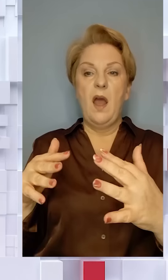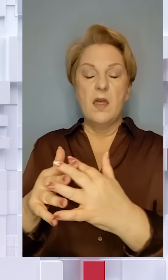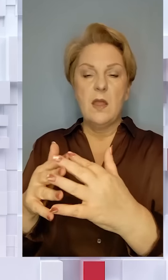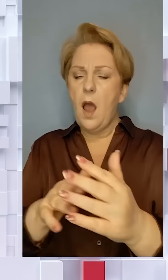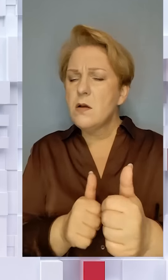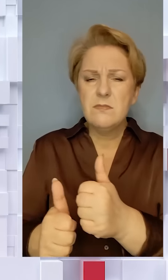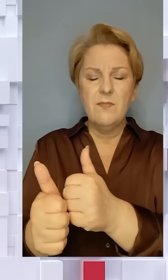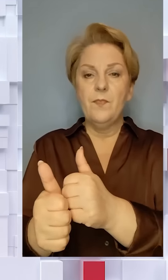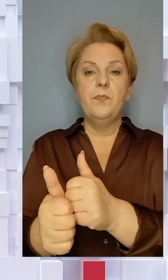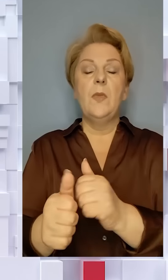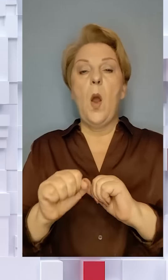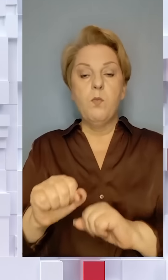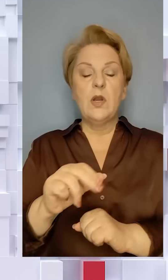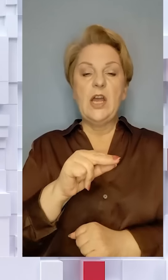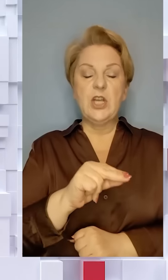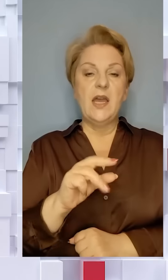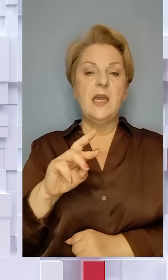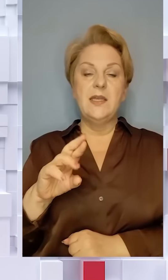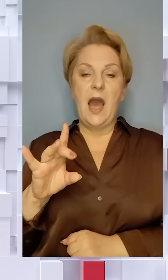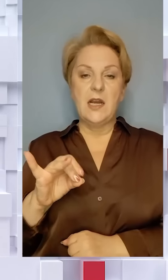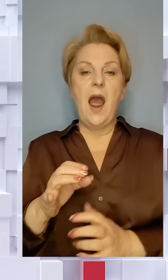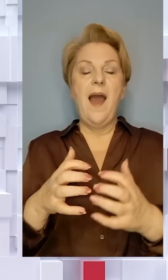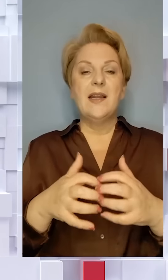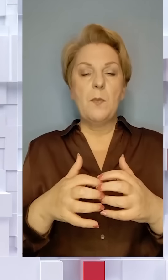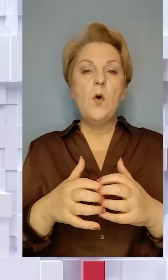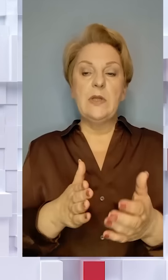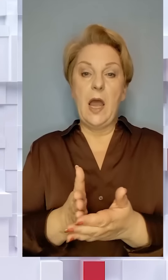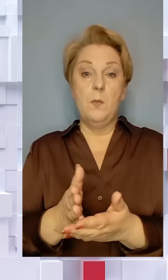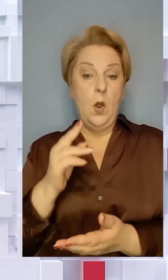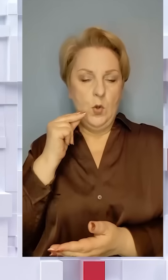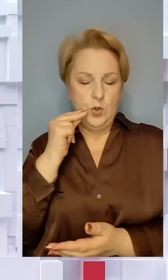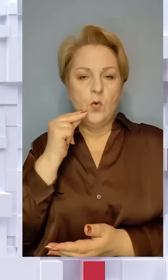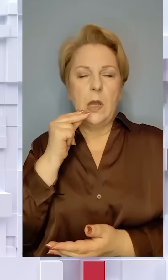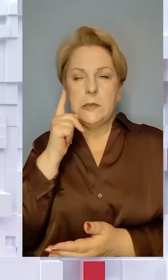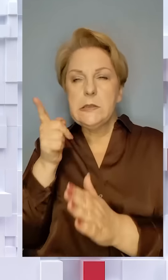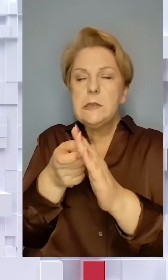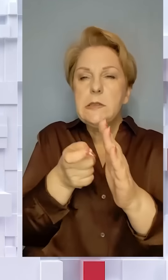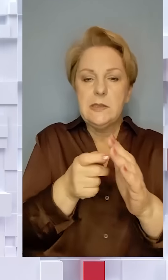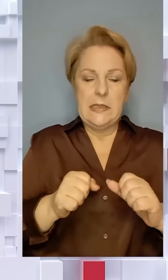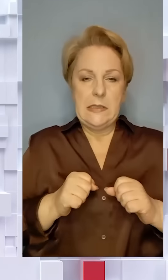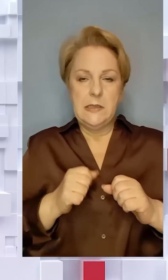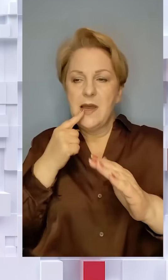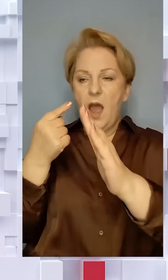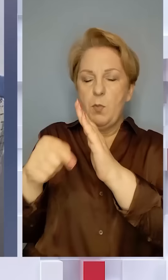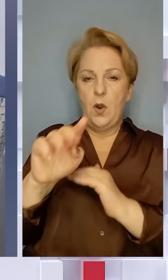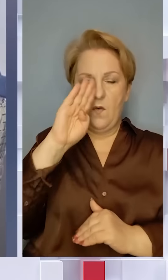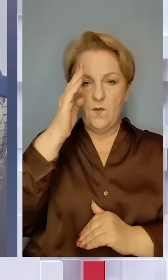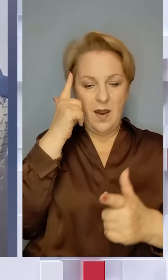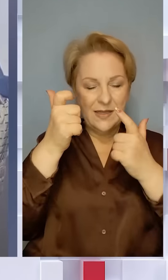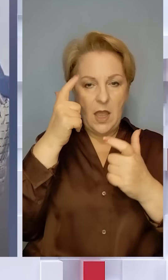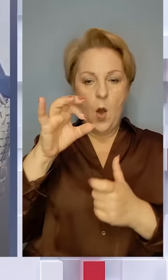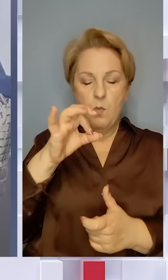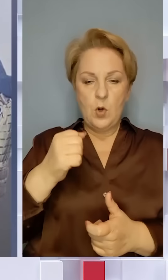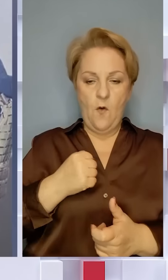Йдеться про оборону часового Яру на Краматорському напрямку. Чоловік вивідував і намагався передати ворогу дані про